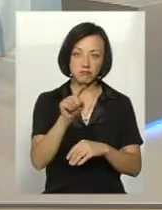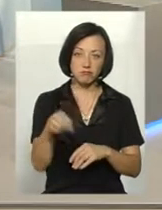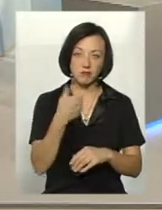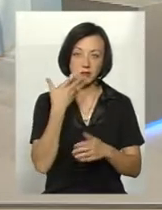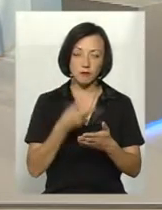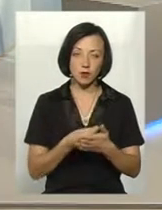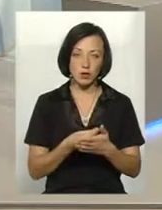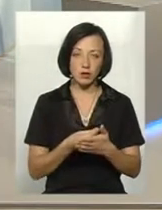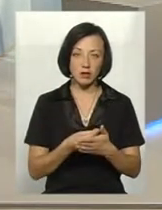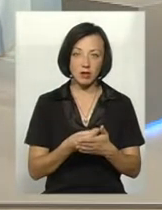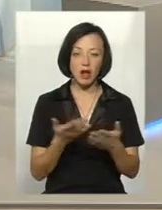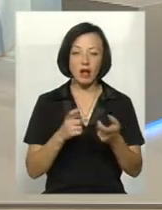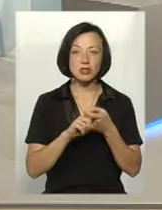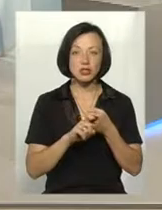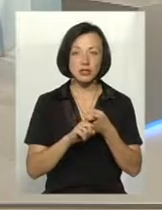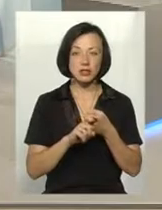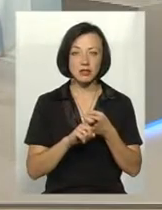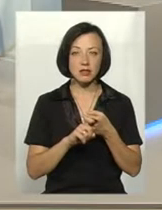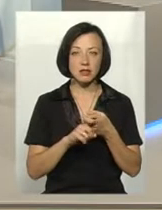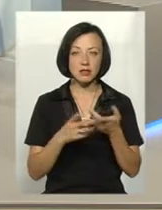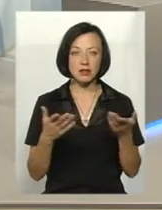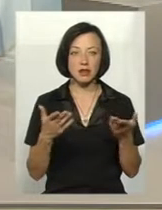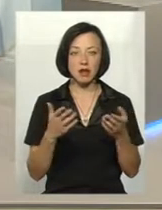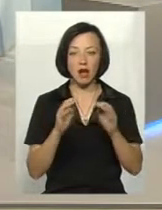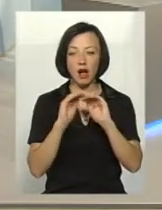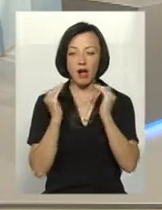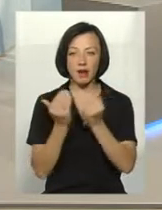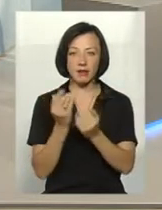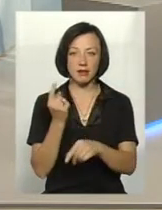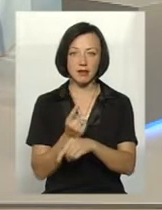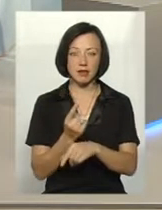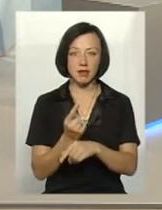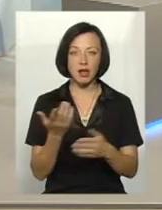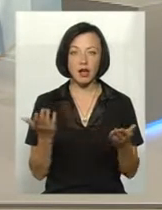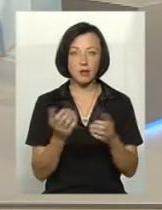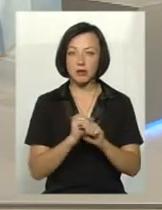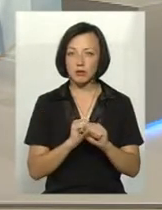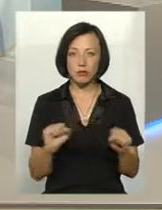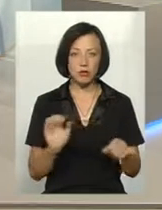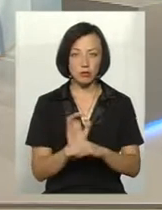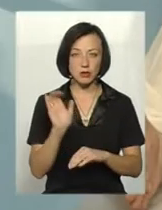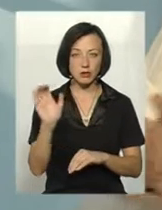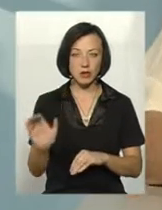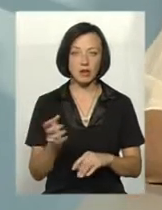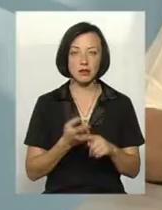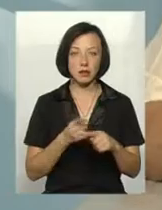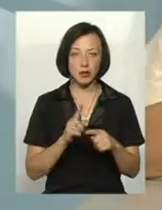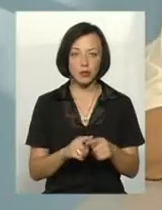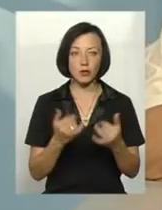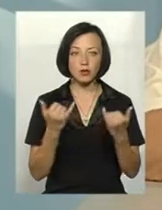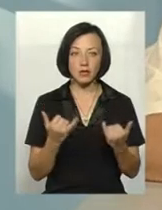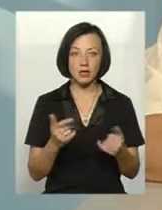шкідників, шкодачи, які карантинні, які з якими не можна їм поставляти. І тому зараз